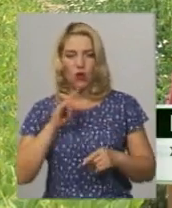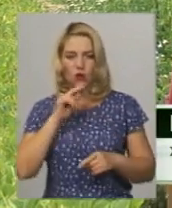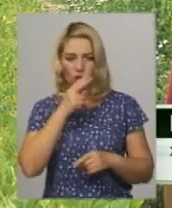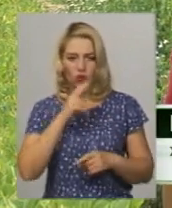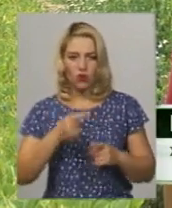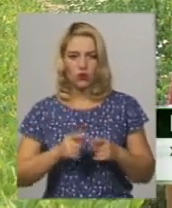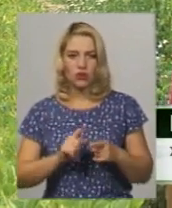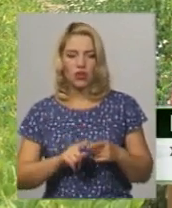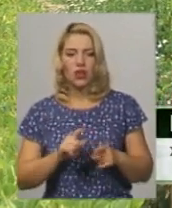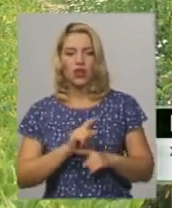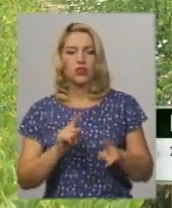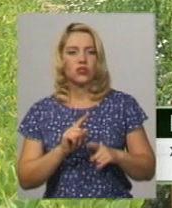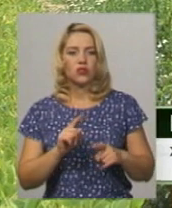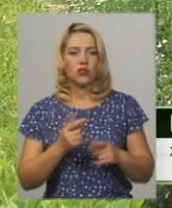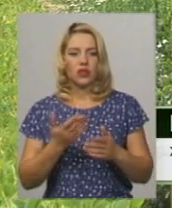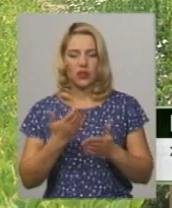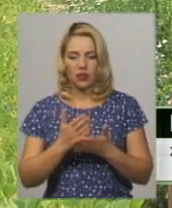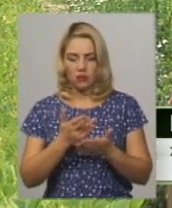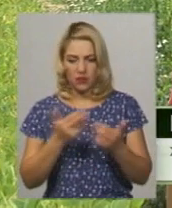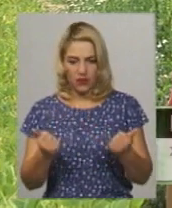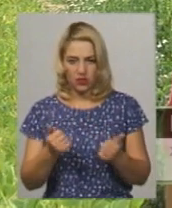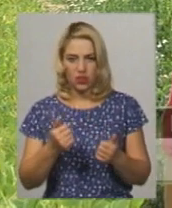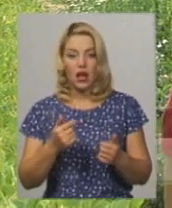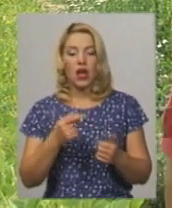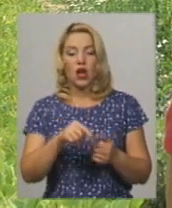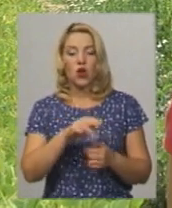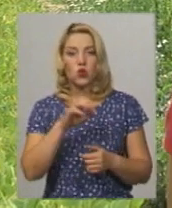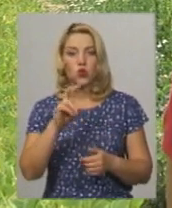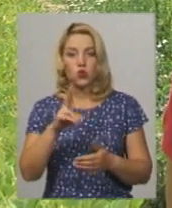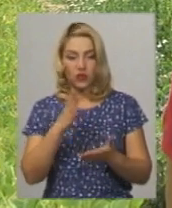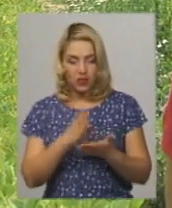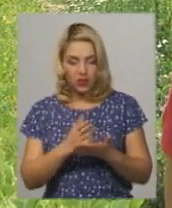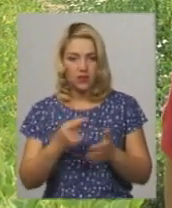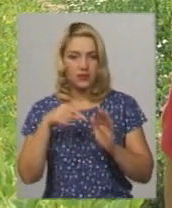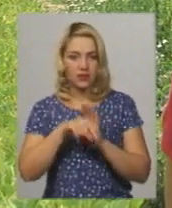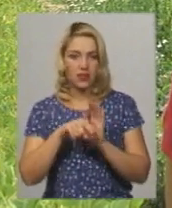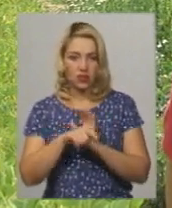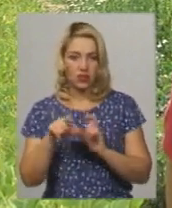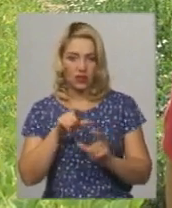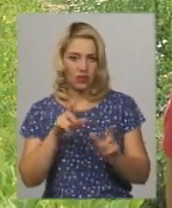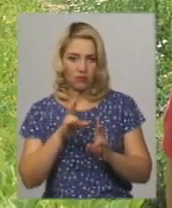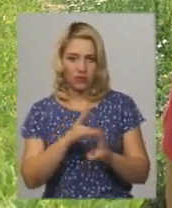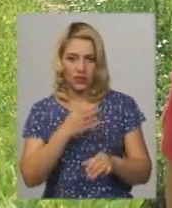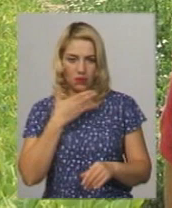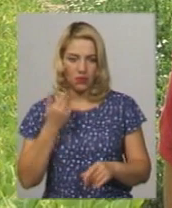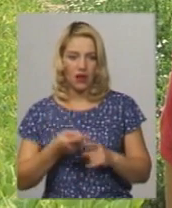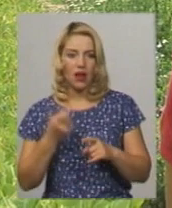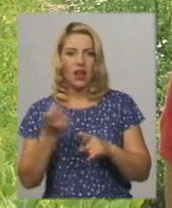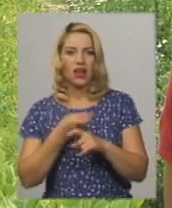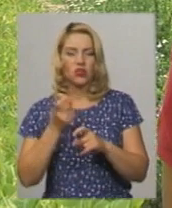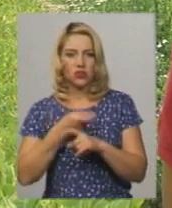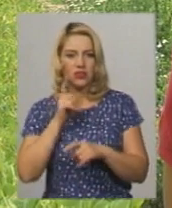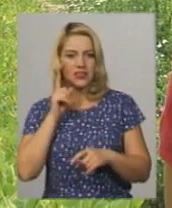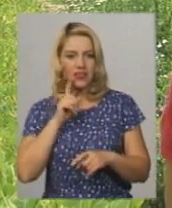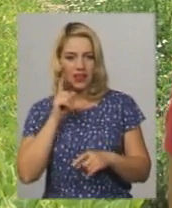жук є, приїжджала комісія, побачила, що картоплю спалив, то немає ніякого підтвердження, межа зелена, зеленісінька, якщо